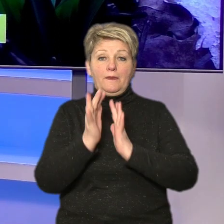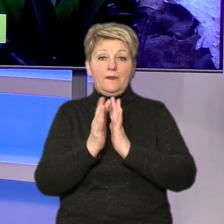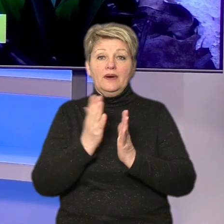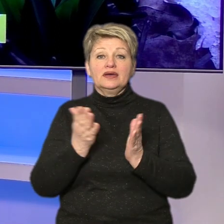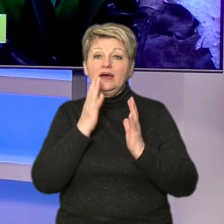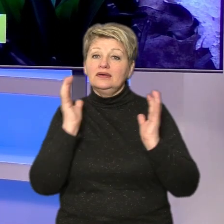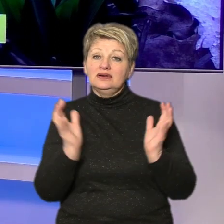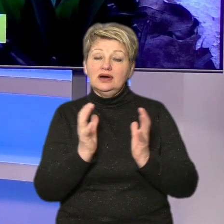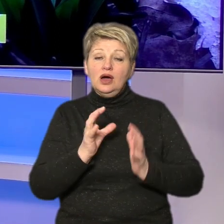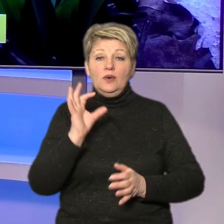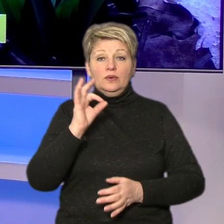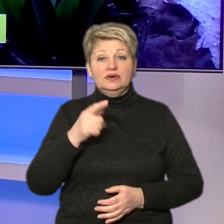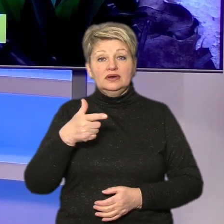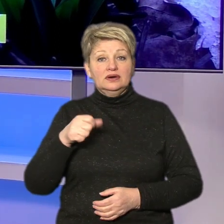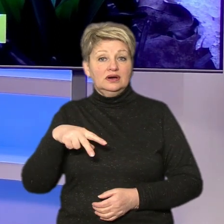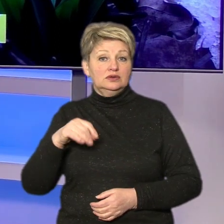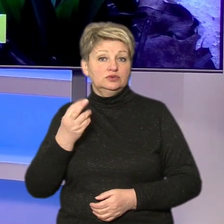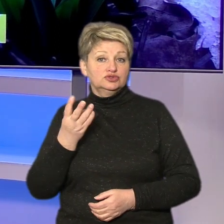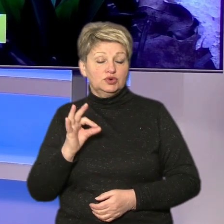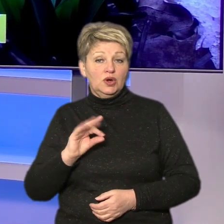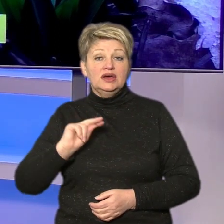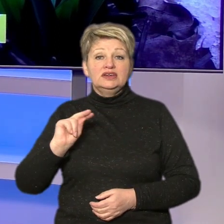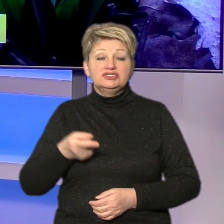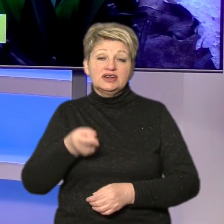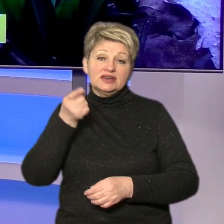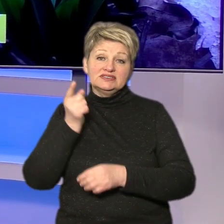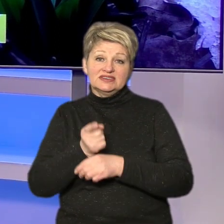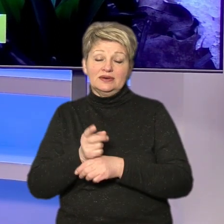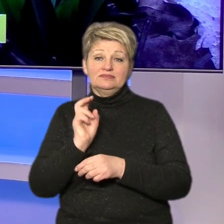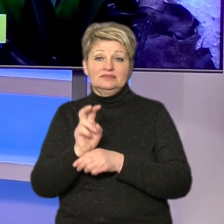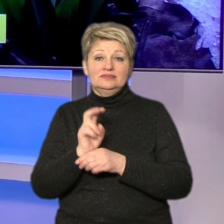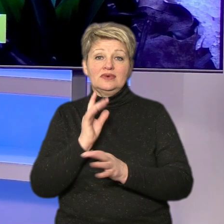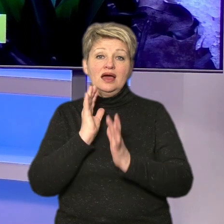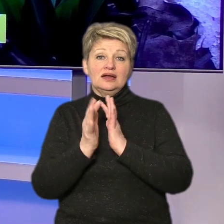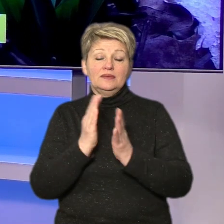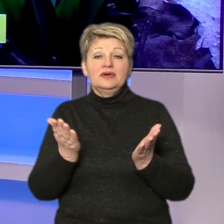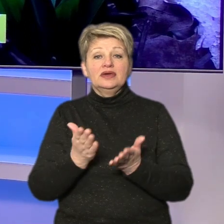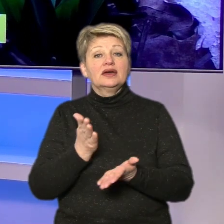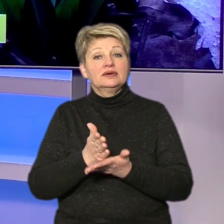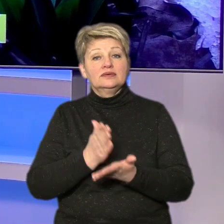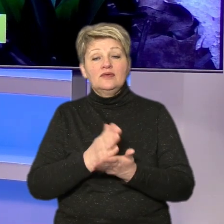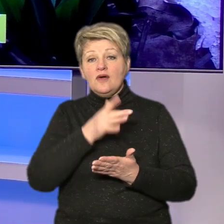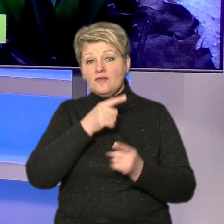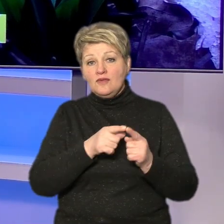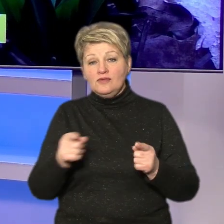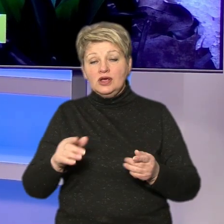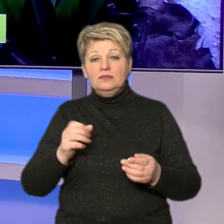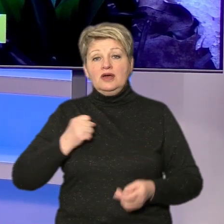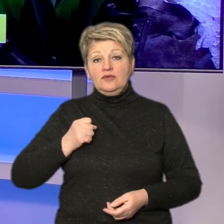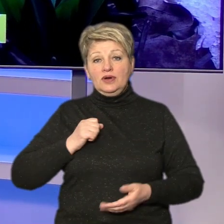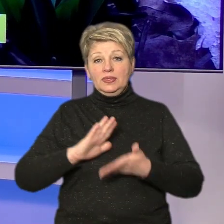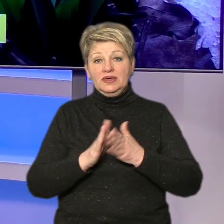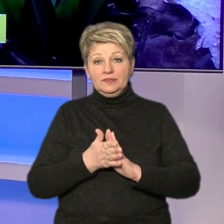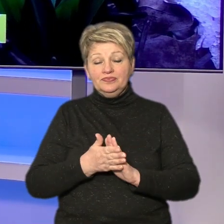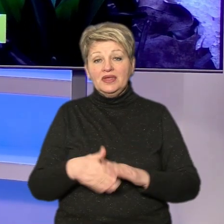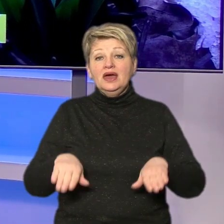урочищем, Ольга Галушко. Усе пояснюють через заборону відвідування лісів, яка діє під час воєнного стану. Та попри обмеження,